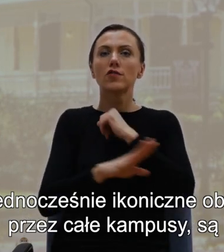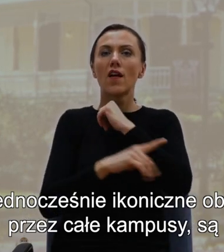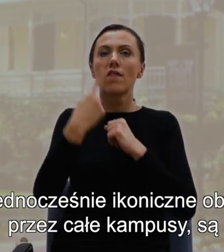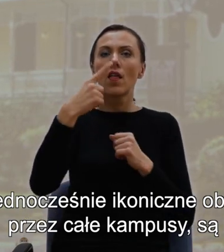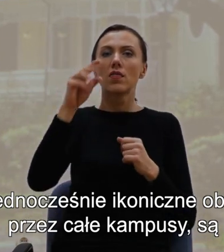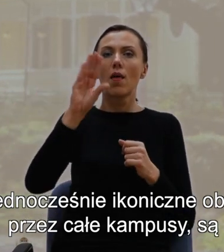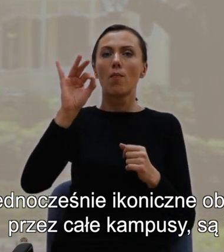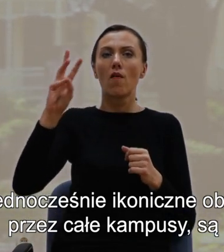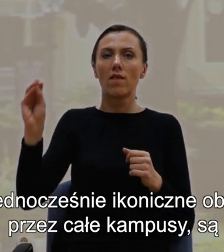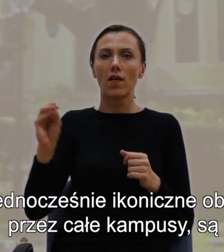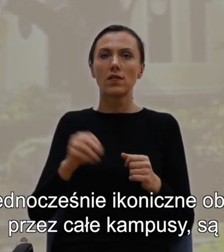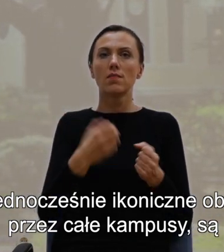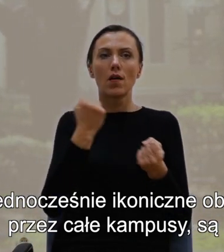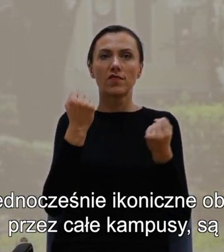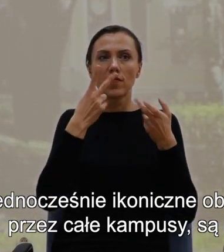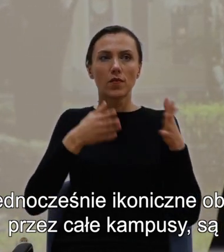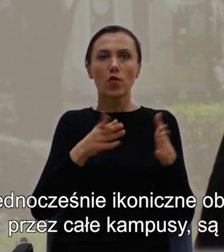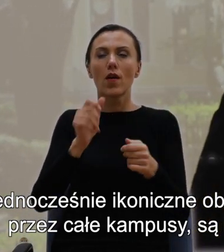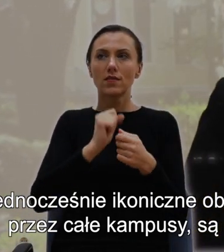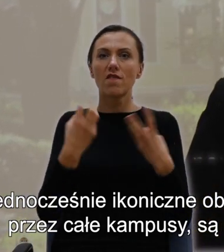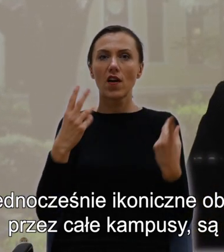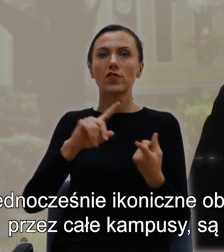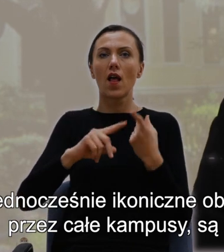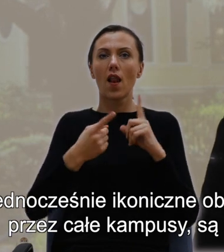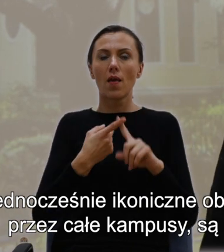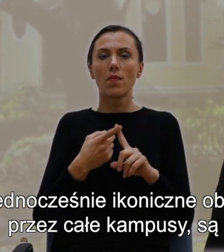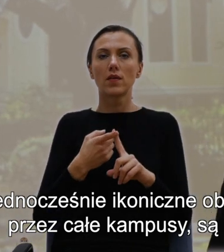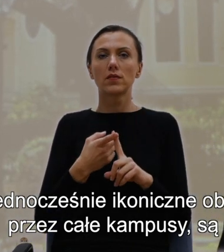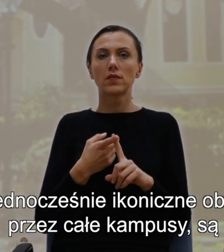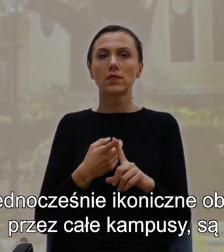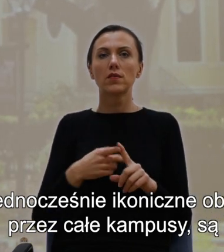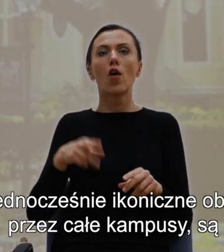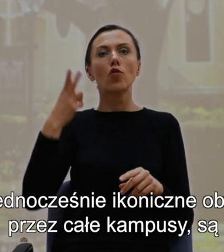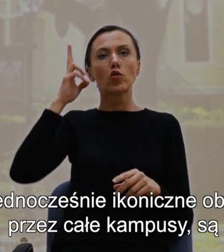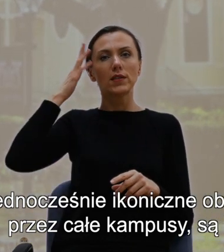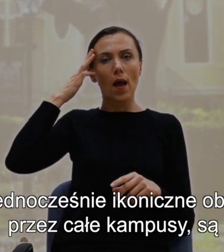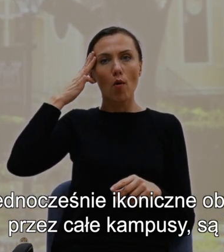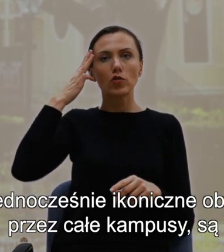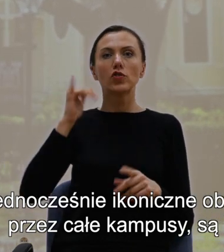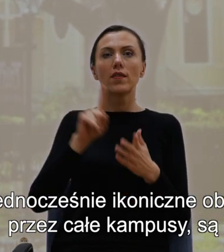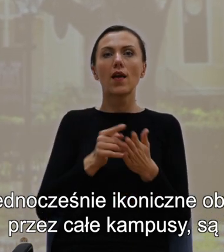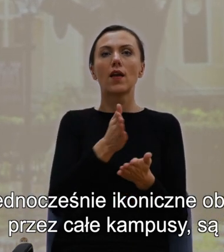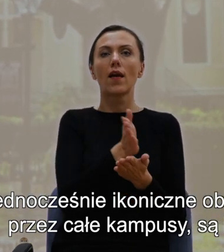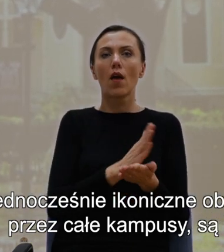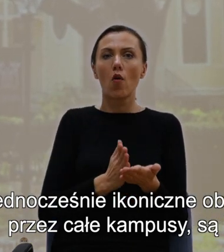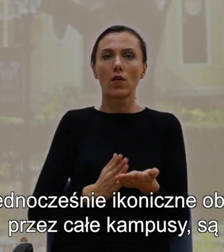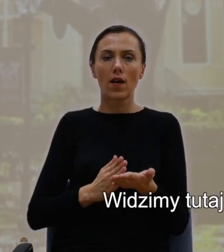są istotnym elementem tożsamości i geografii południa.